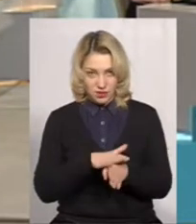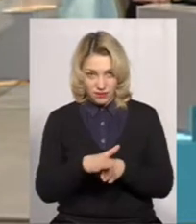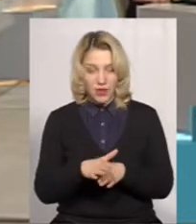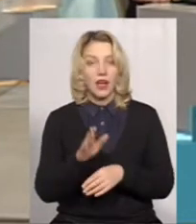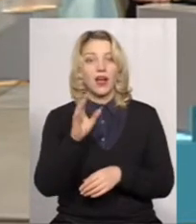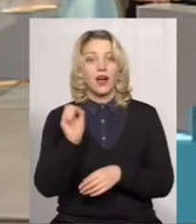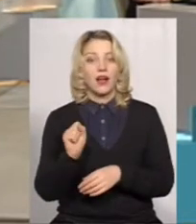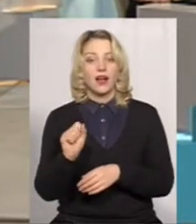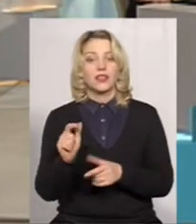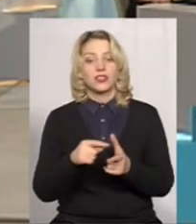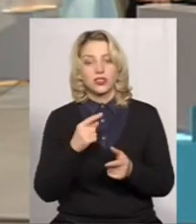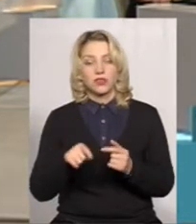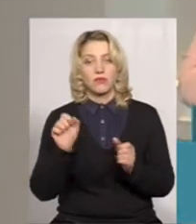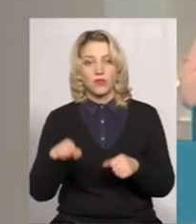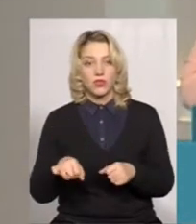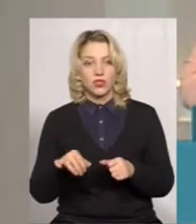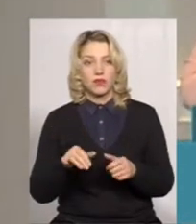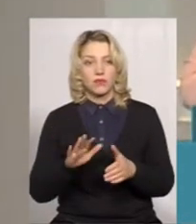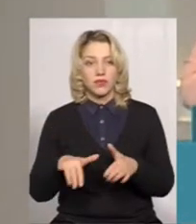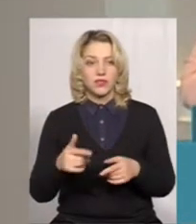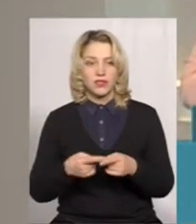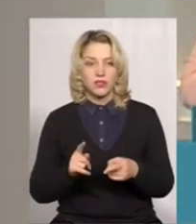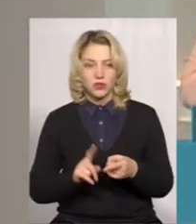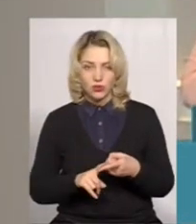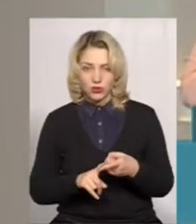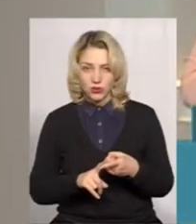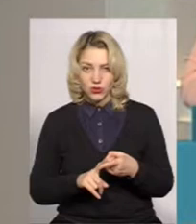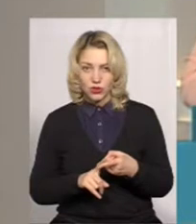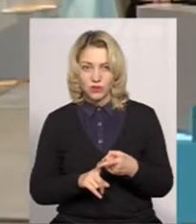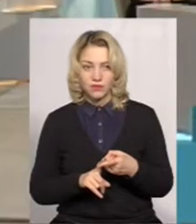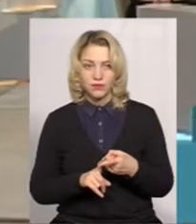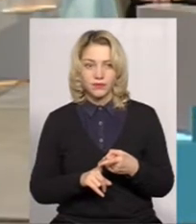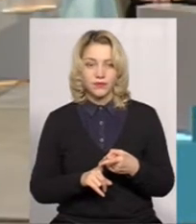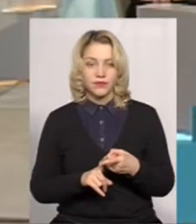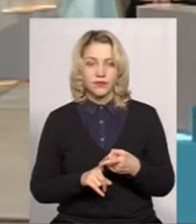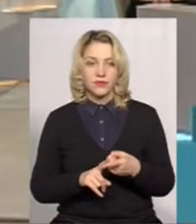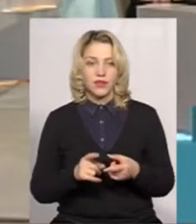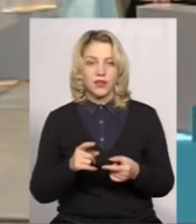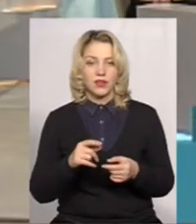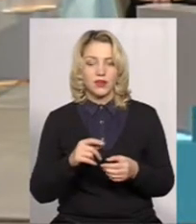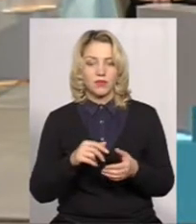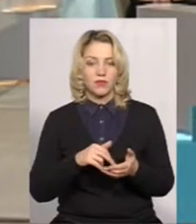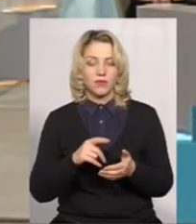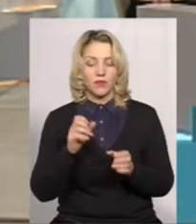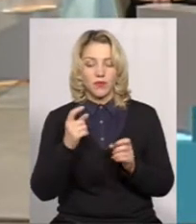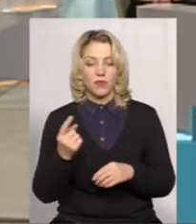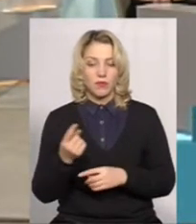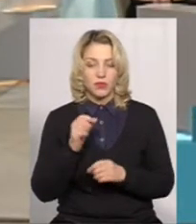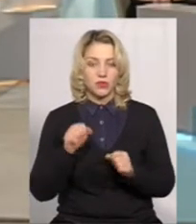Чи можна після цього вносити якісь правки? По-перше, можна пройти повторну